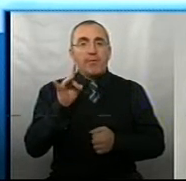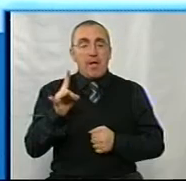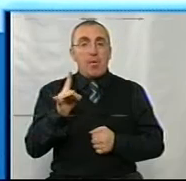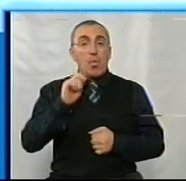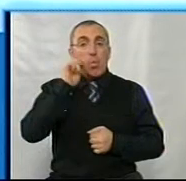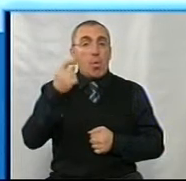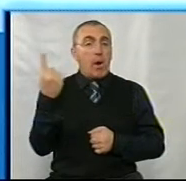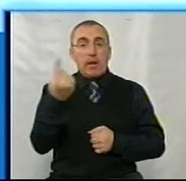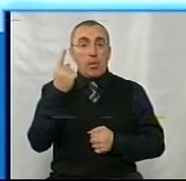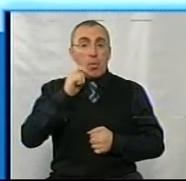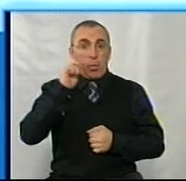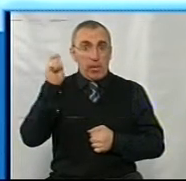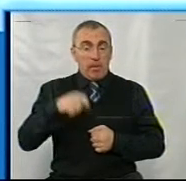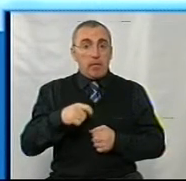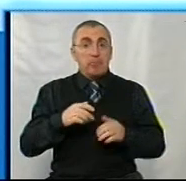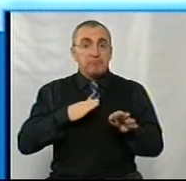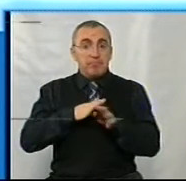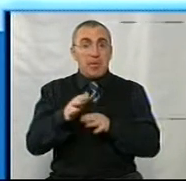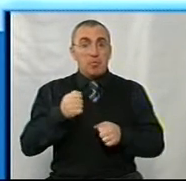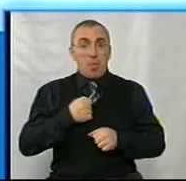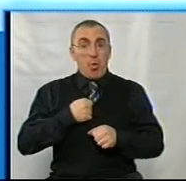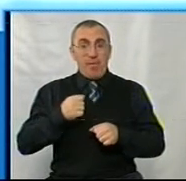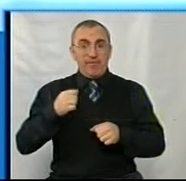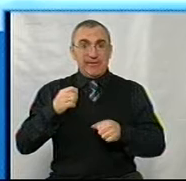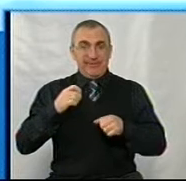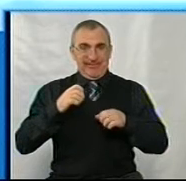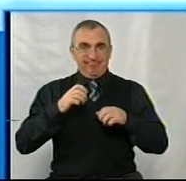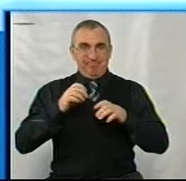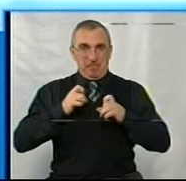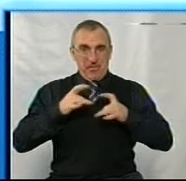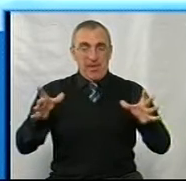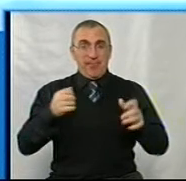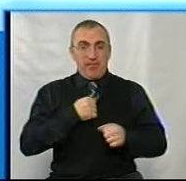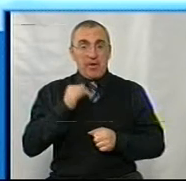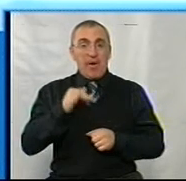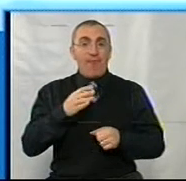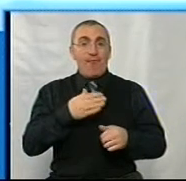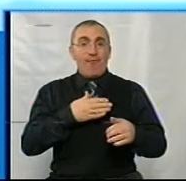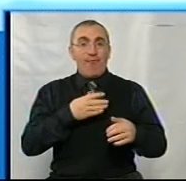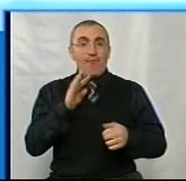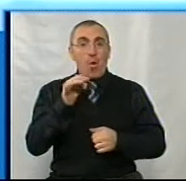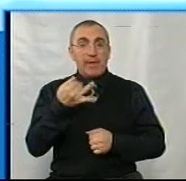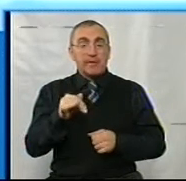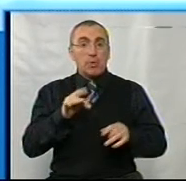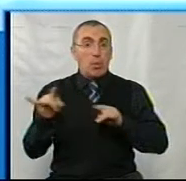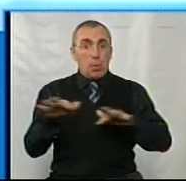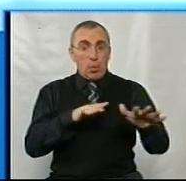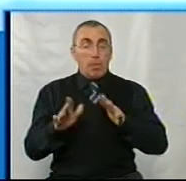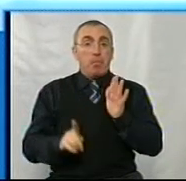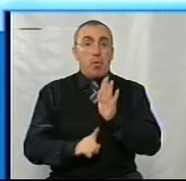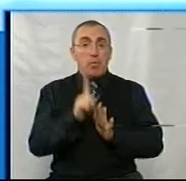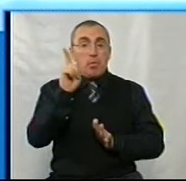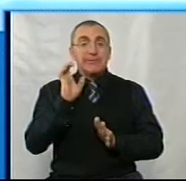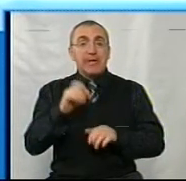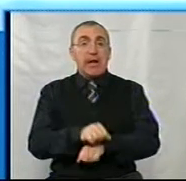єдина країна у світі, де цей день переходить День Збройних Сил, який відзначається 6 грудня. Волонтерські рухи у нашій країні став популярним, починаючи